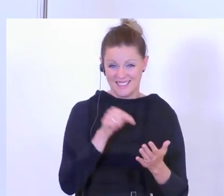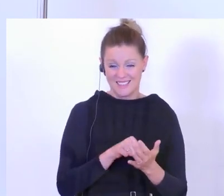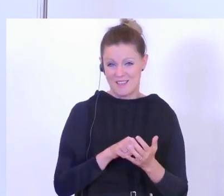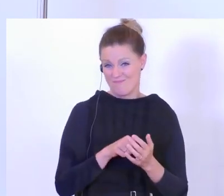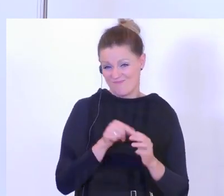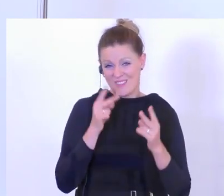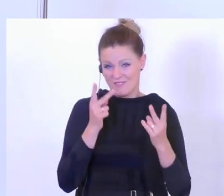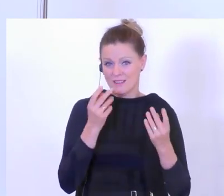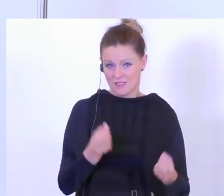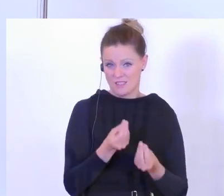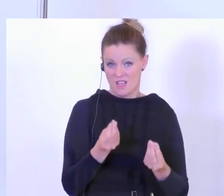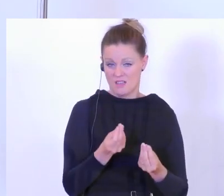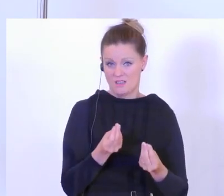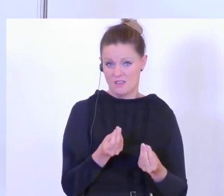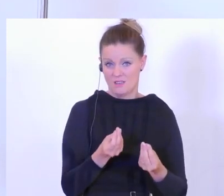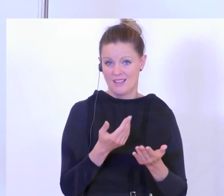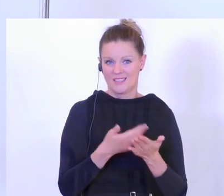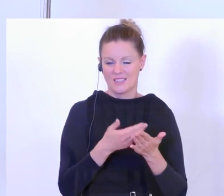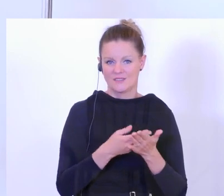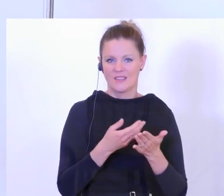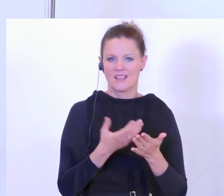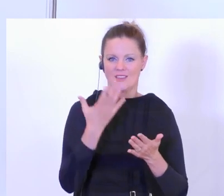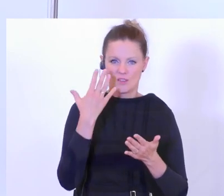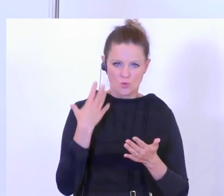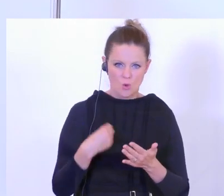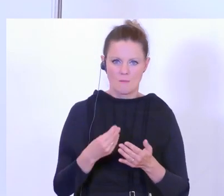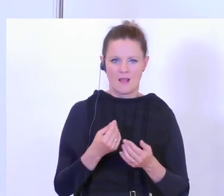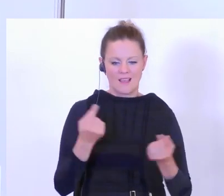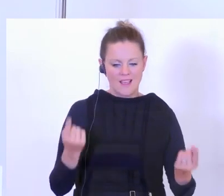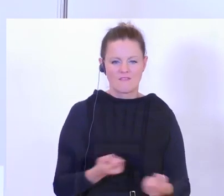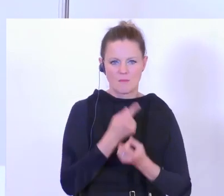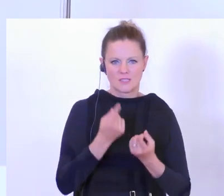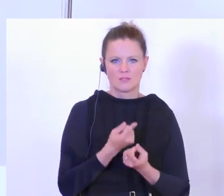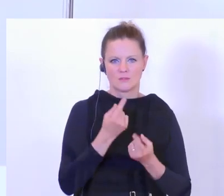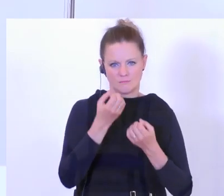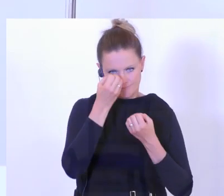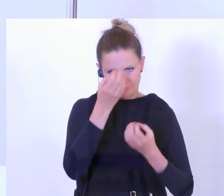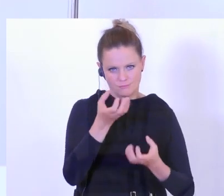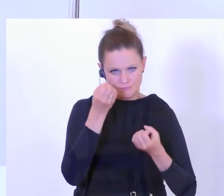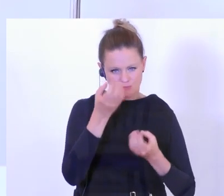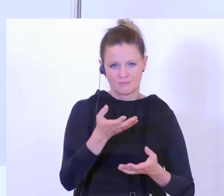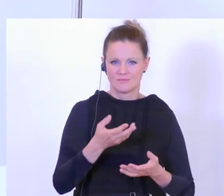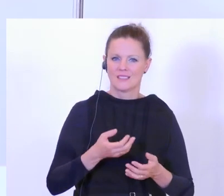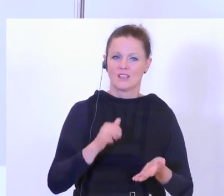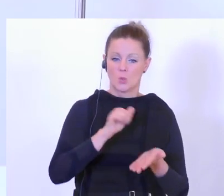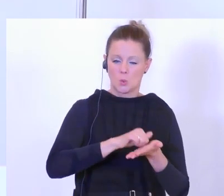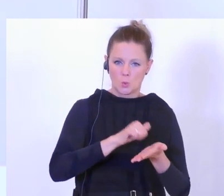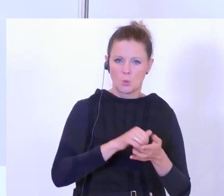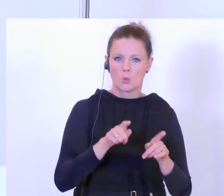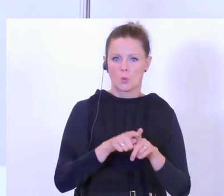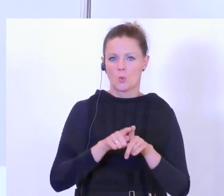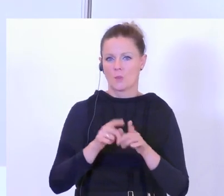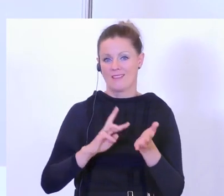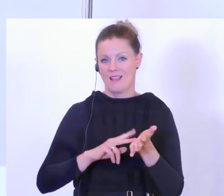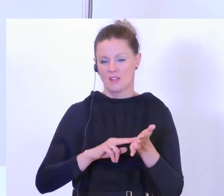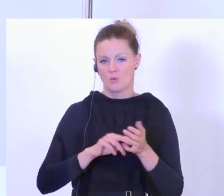gesprochen haben. Daher nach wie vor die Informationskampagne, die in den Printmedien, in den elektronischen Medien geschalten wird, um